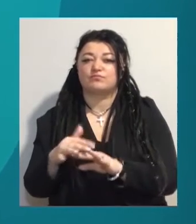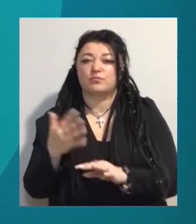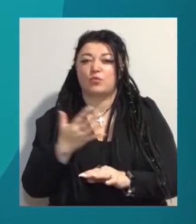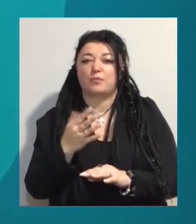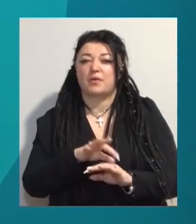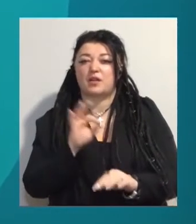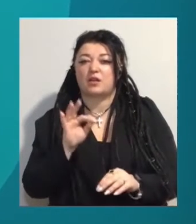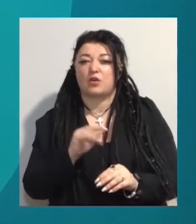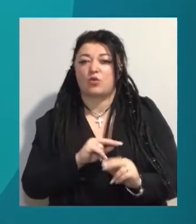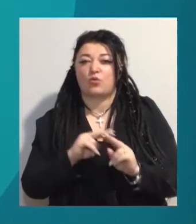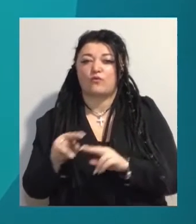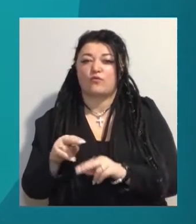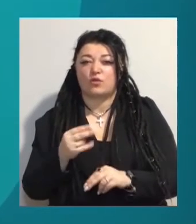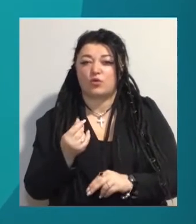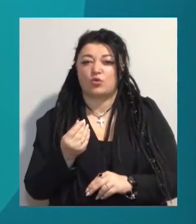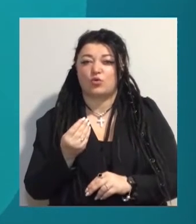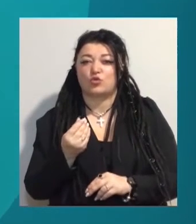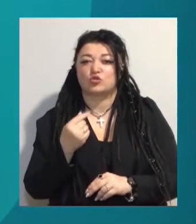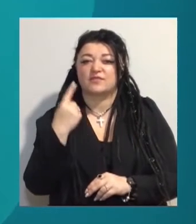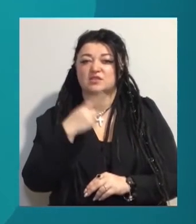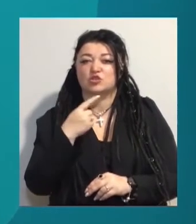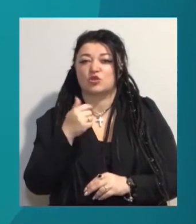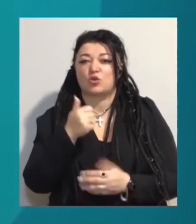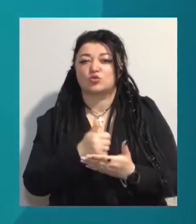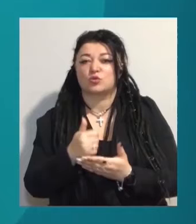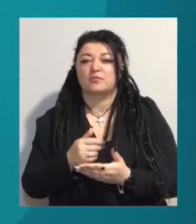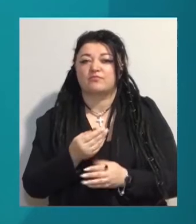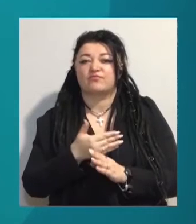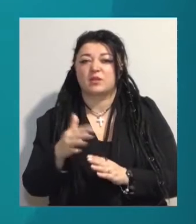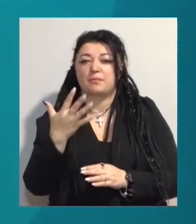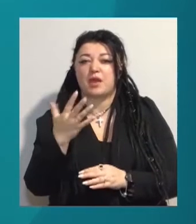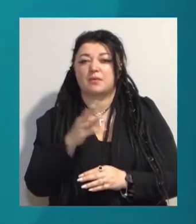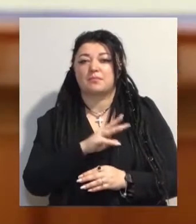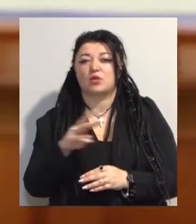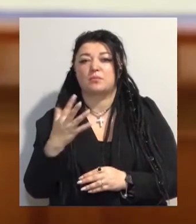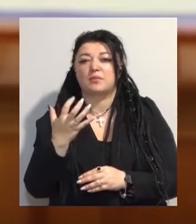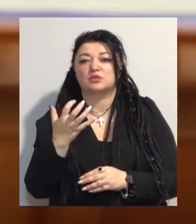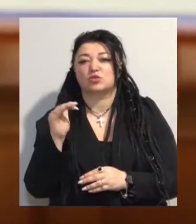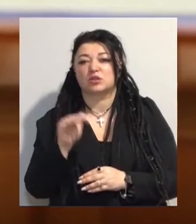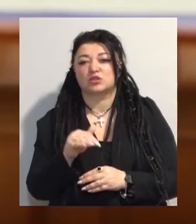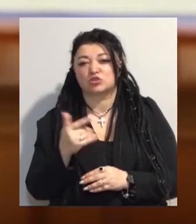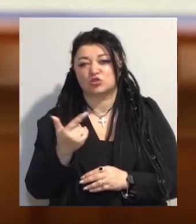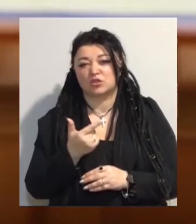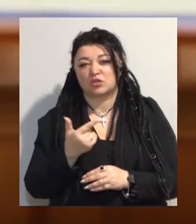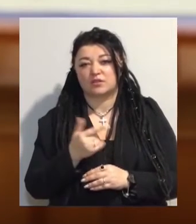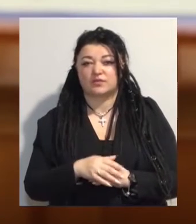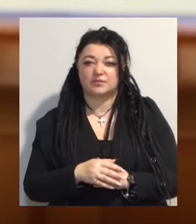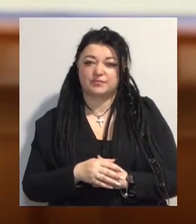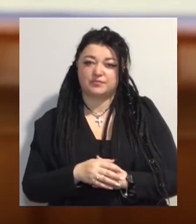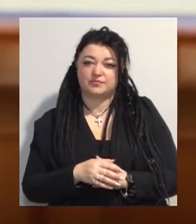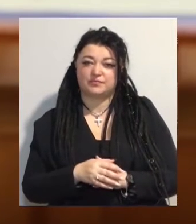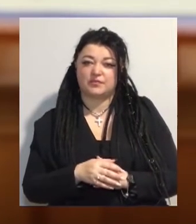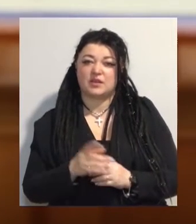підприємства, установи та фізичні особи, виділять 5 мільйонів 500 тисяч гривень. Вартість тих ритуальних